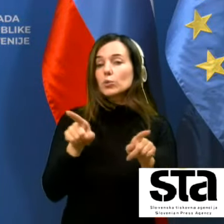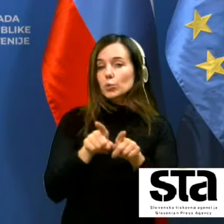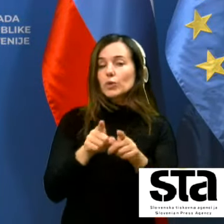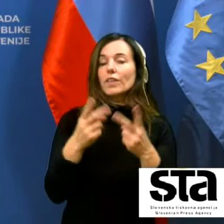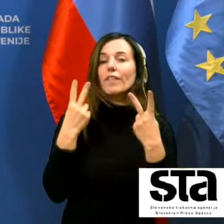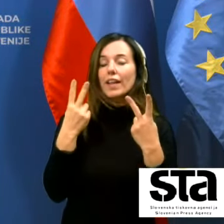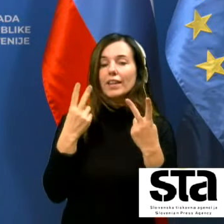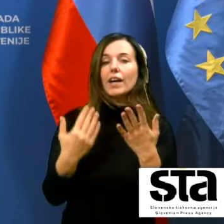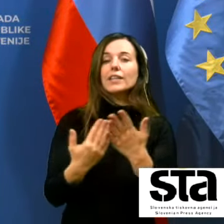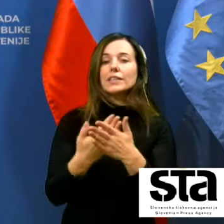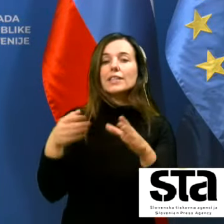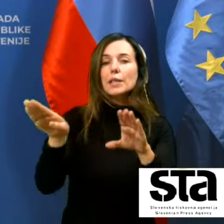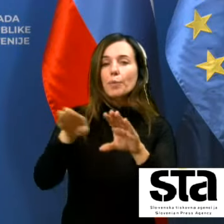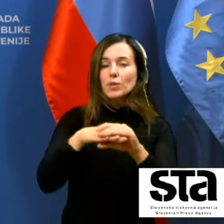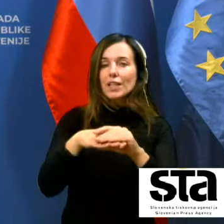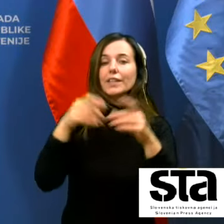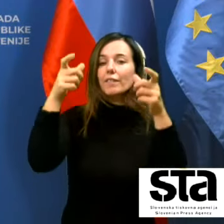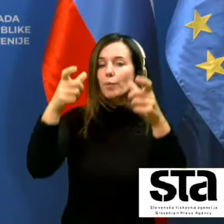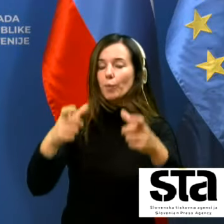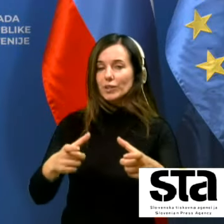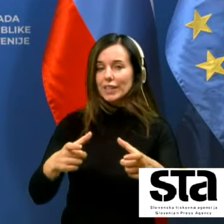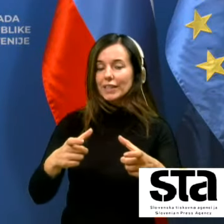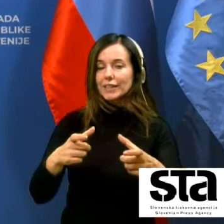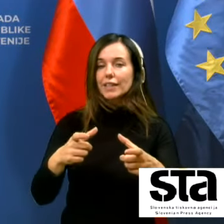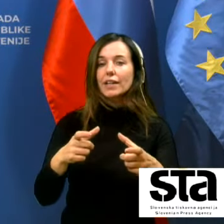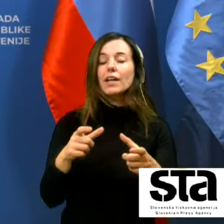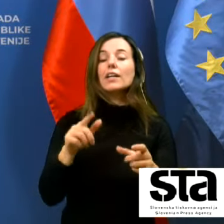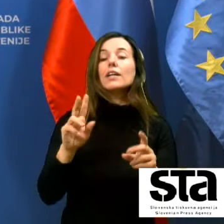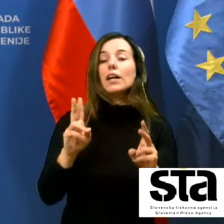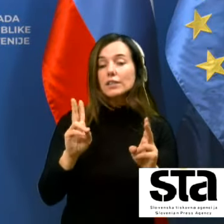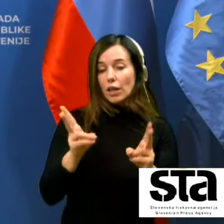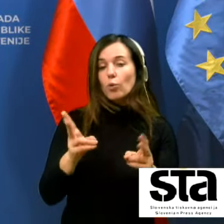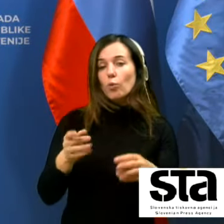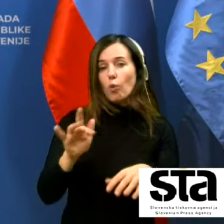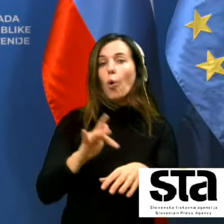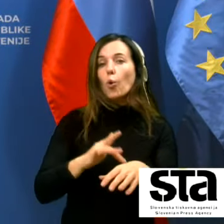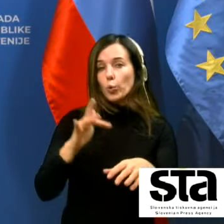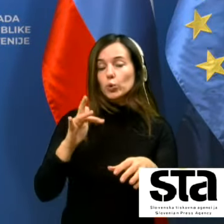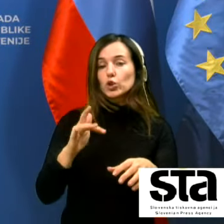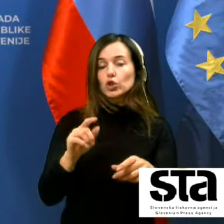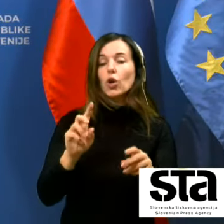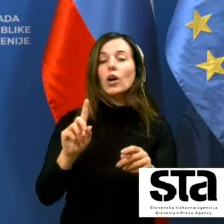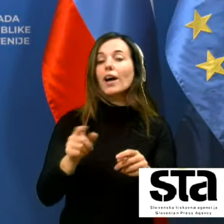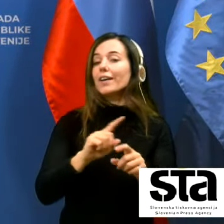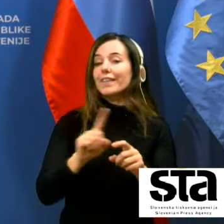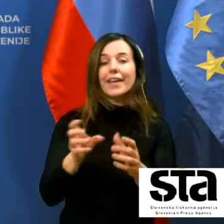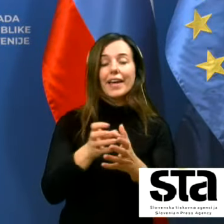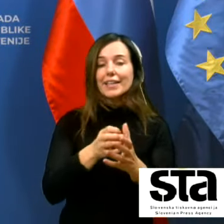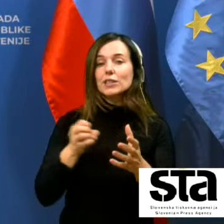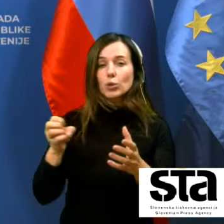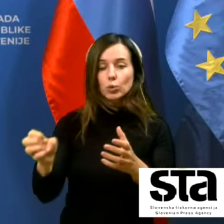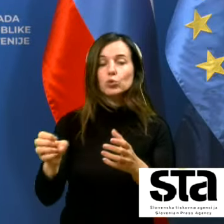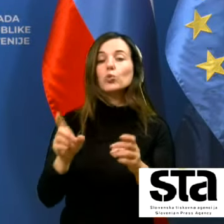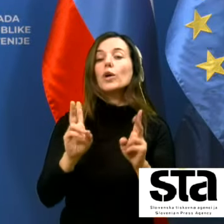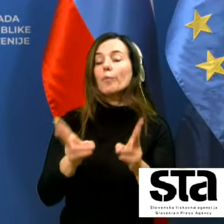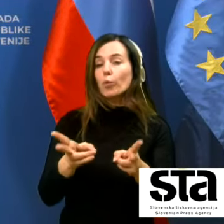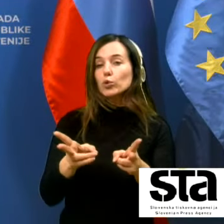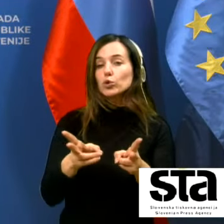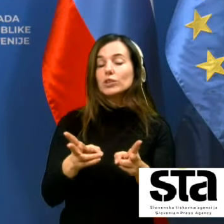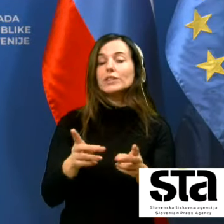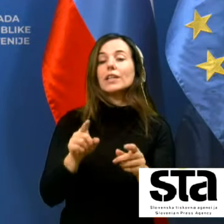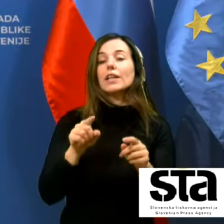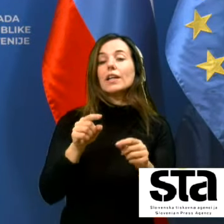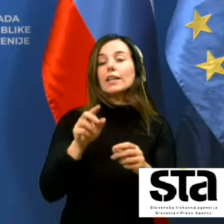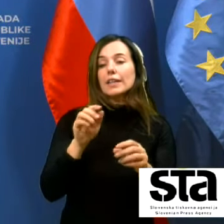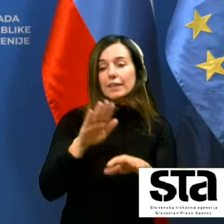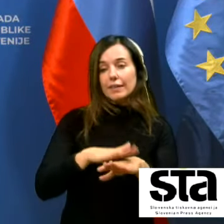tudi za svedezaposlene v podjetjih pač se okužijo kar ne izključuje svede tudi možnosti okužbe